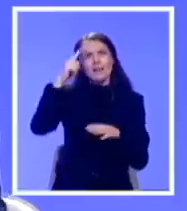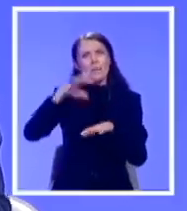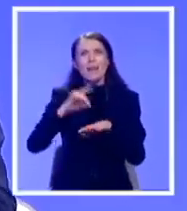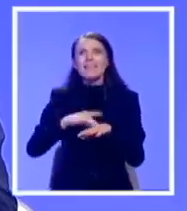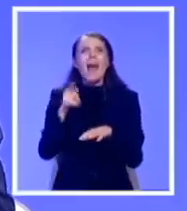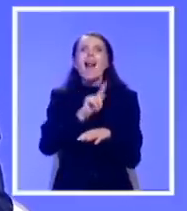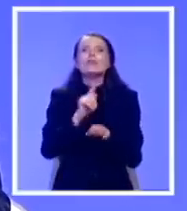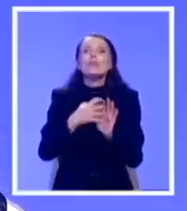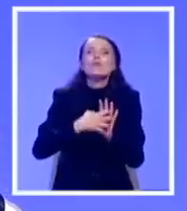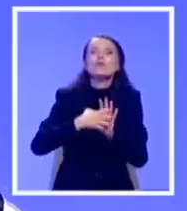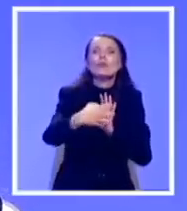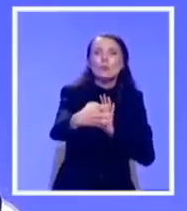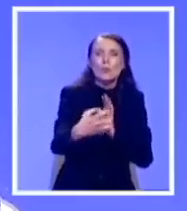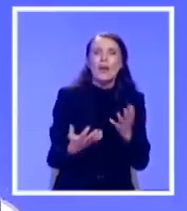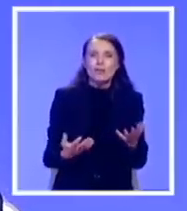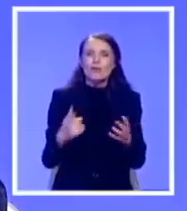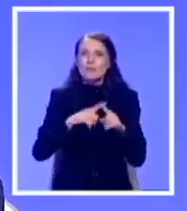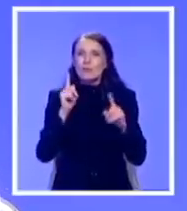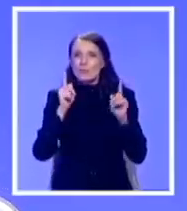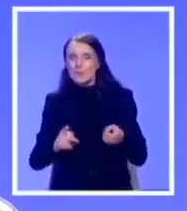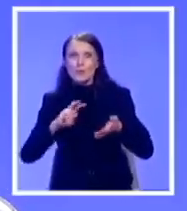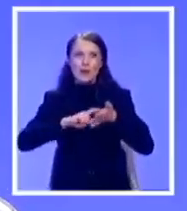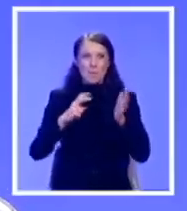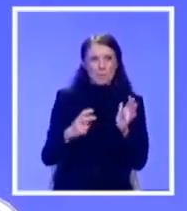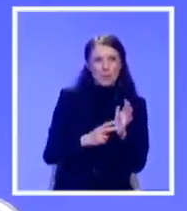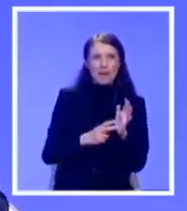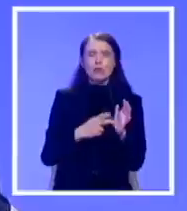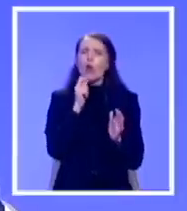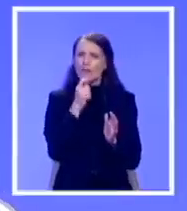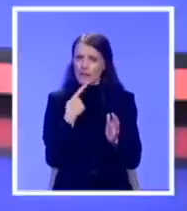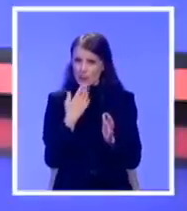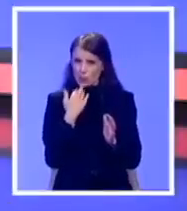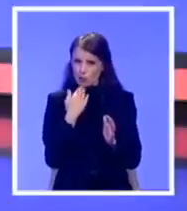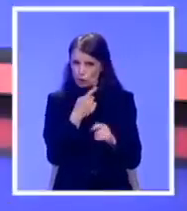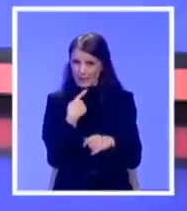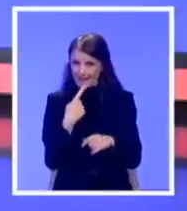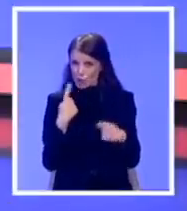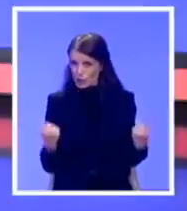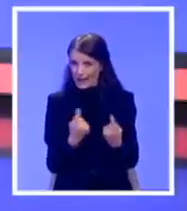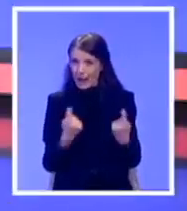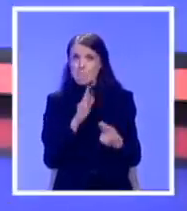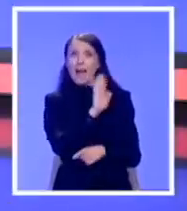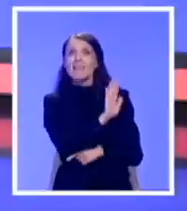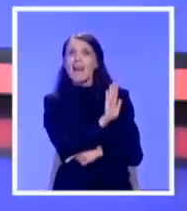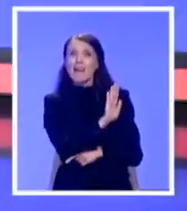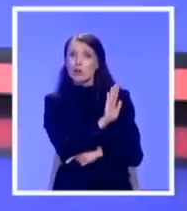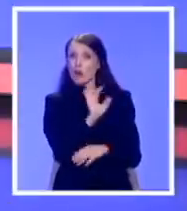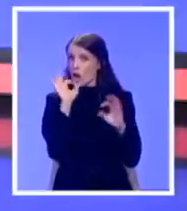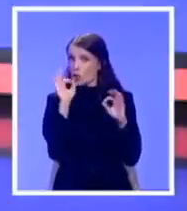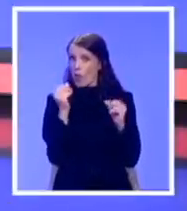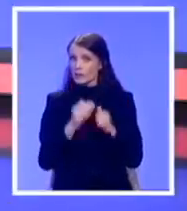u končici. Za nešto je potreban, dakle, potrebno je neko plansko... Oćite da nam kažete da je vaša kampanja koštala nula dinara. Pa, da,